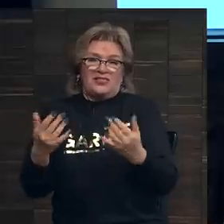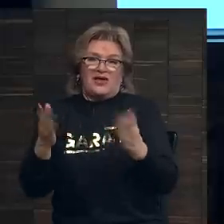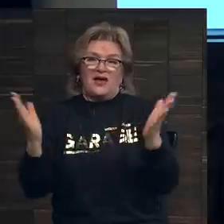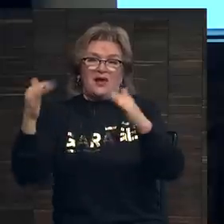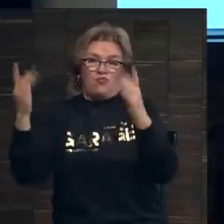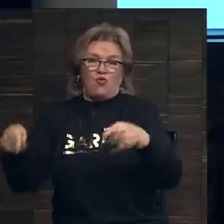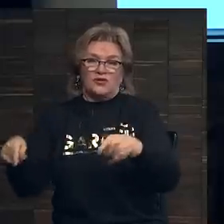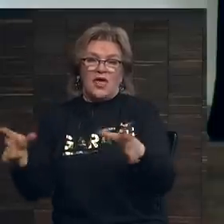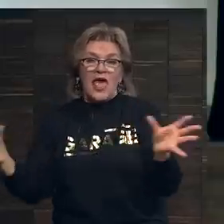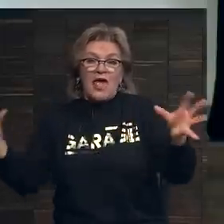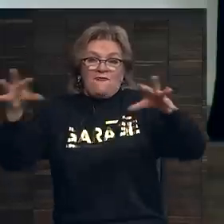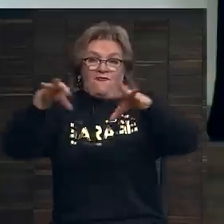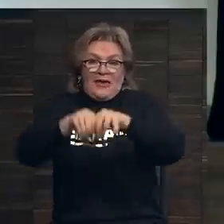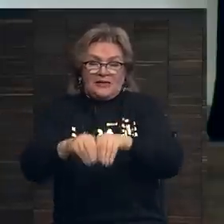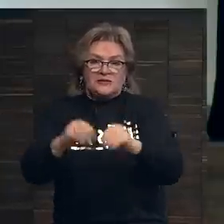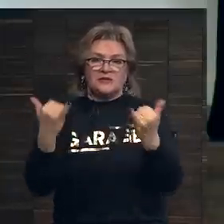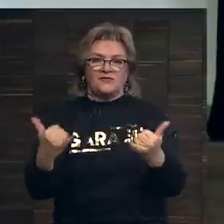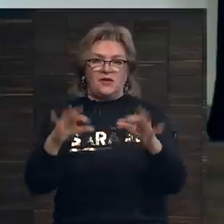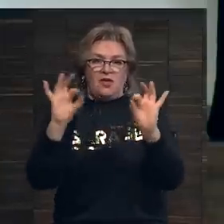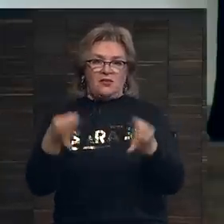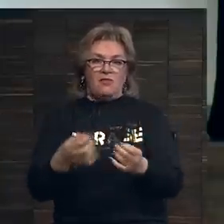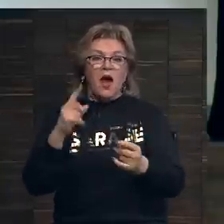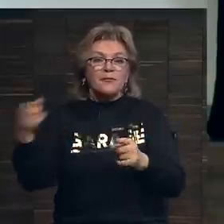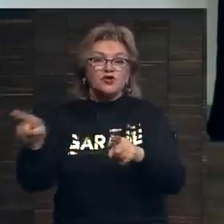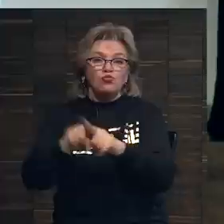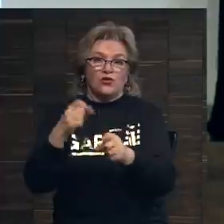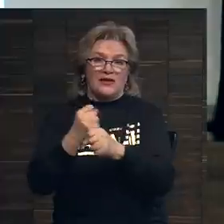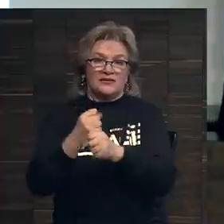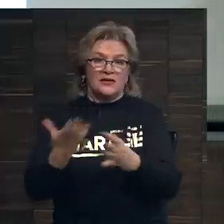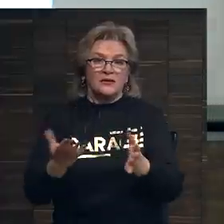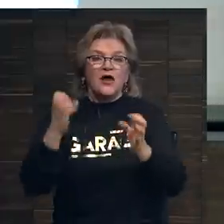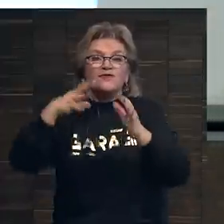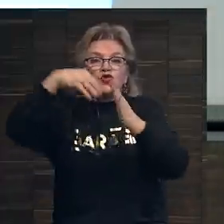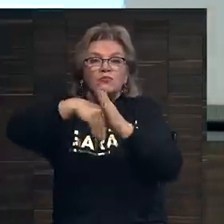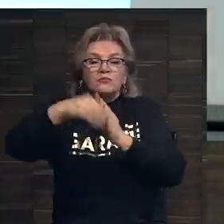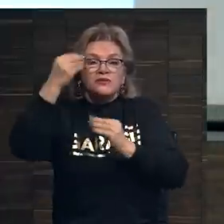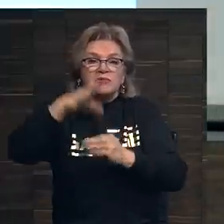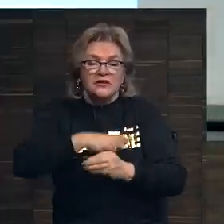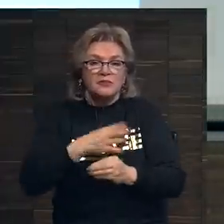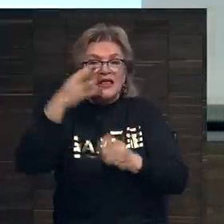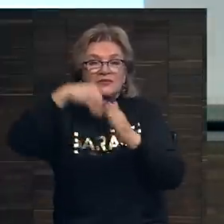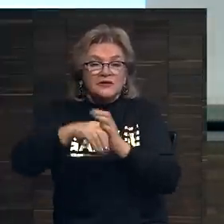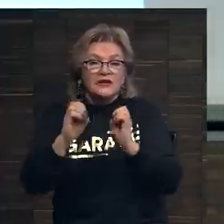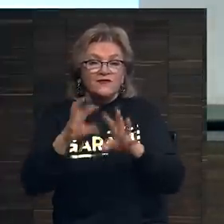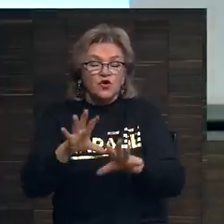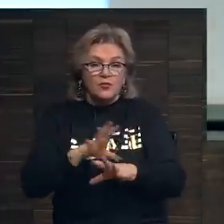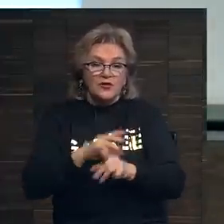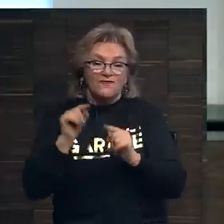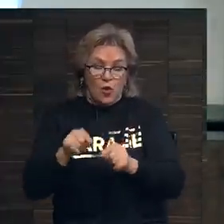вместе с поведением современного искусства. Почему он это сделал? В чем был смысл? Смысл был в том,